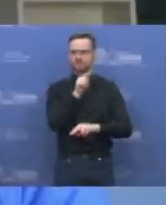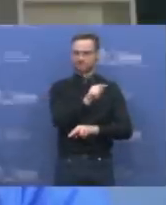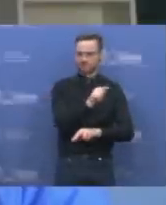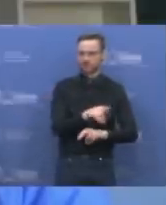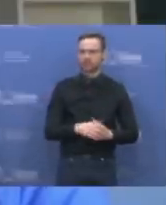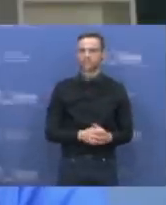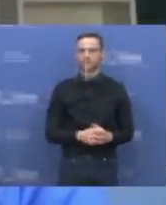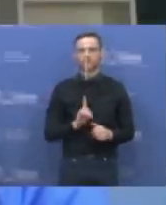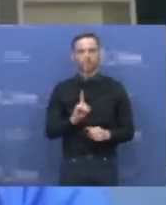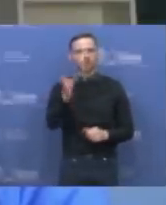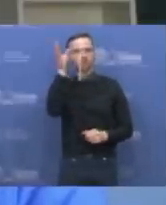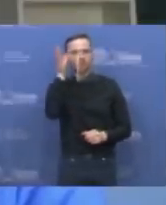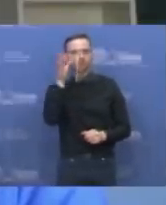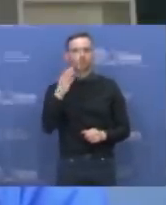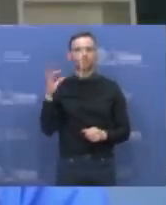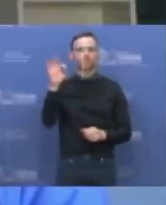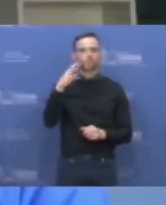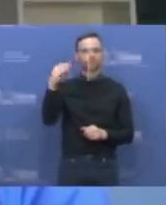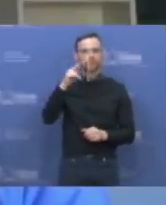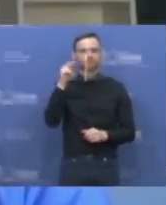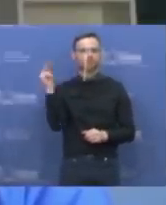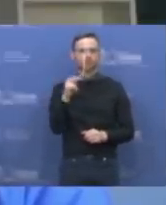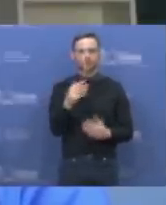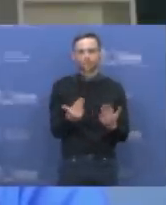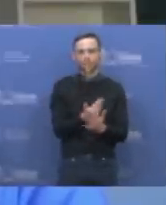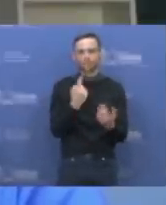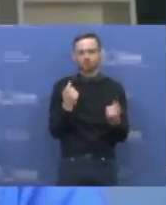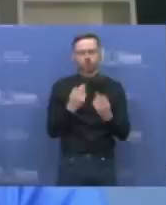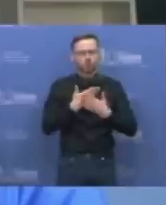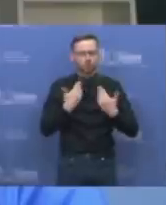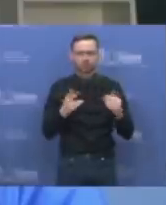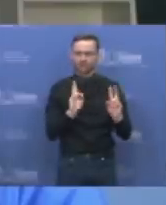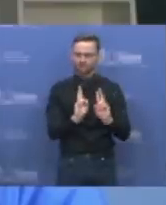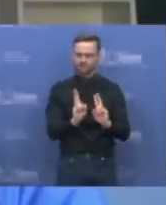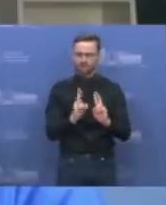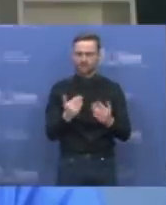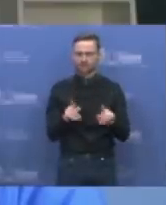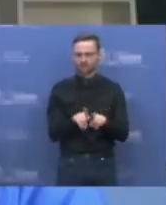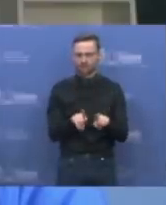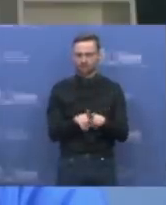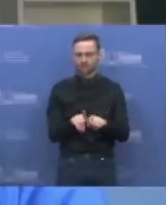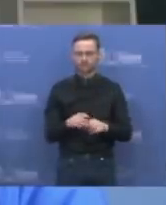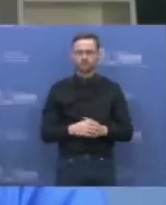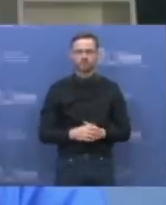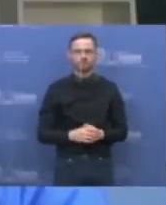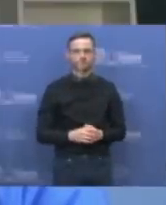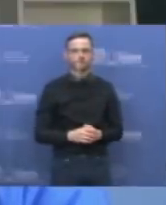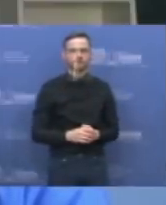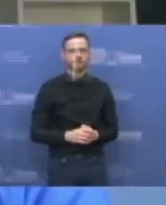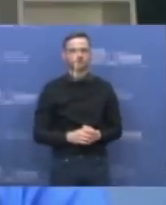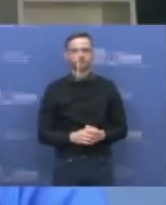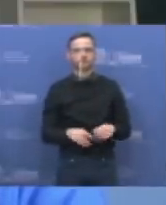mokslo požiūrių tai turbūt nieko naujo. Ir atidėje laukia mūsų naujai susidarymai su naujais virusais, naujos